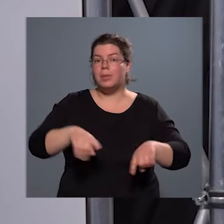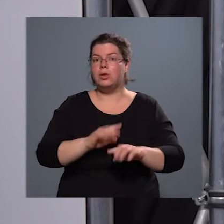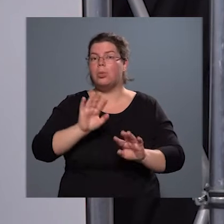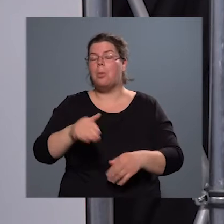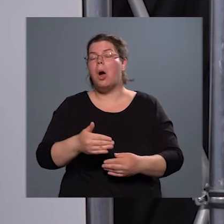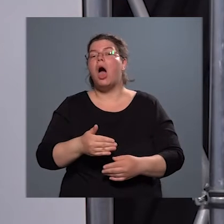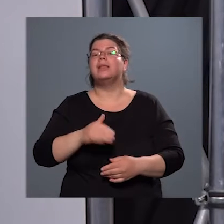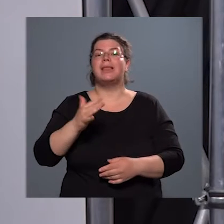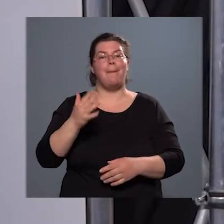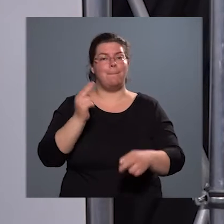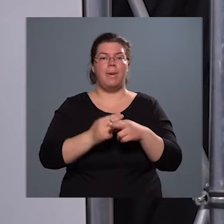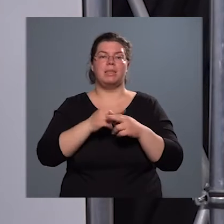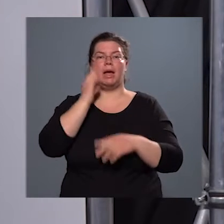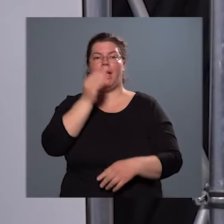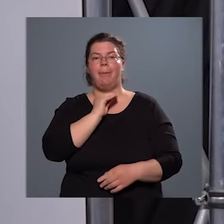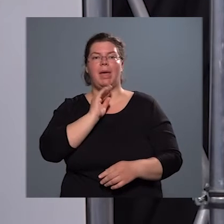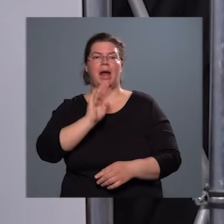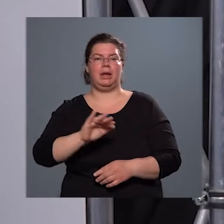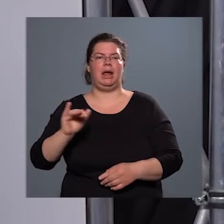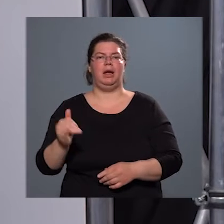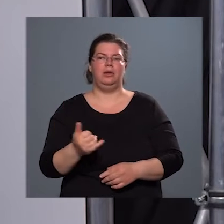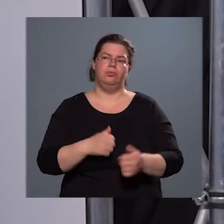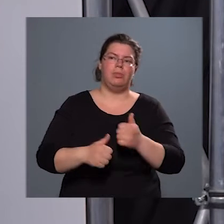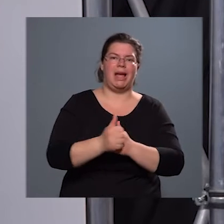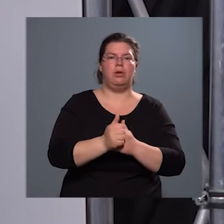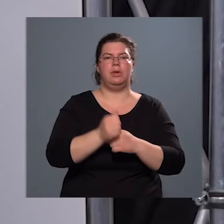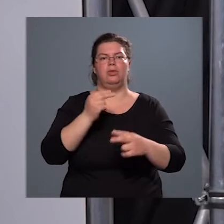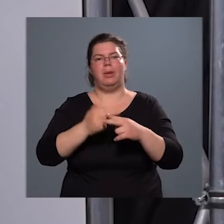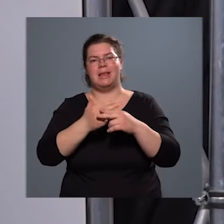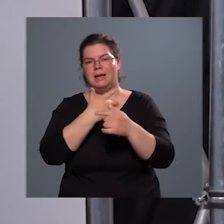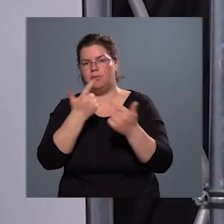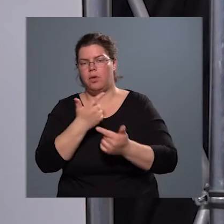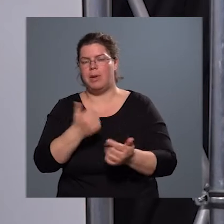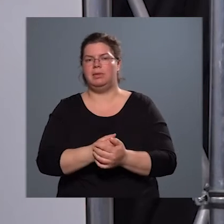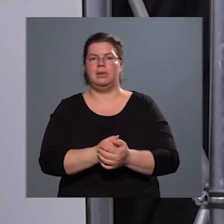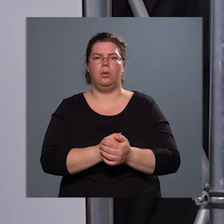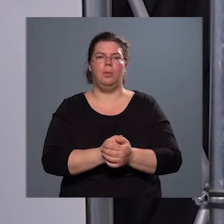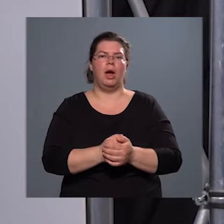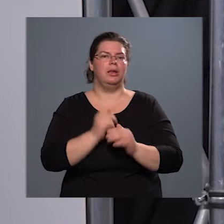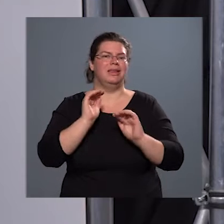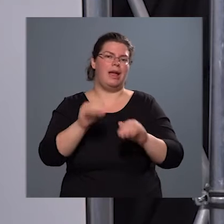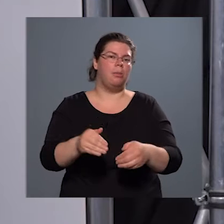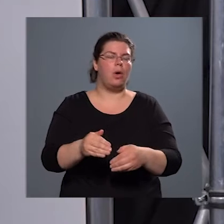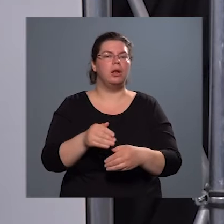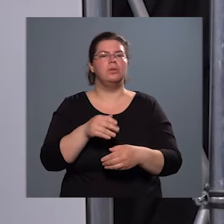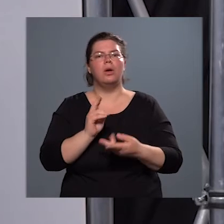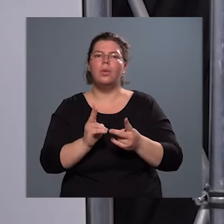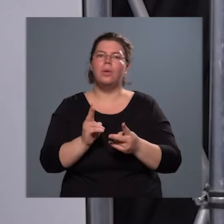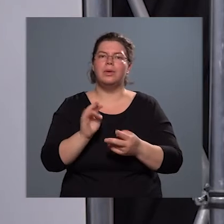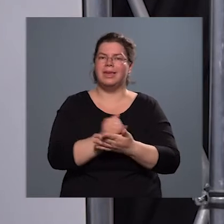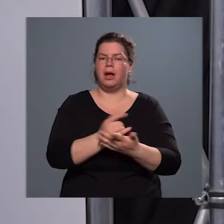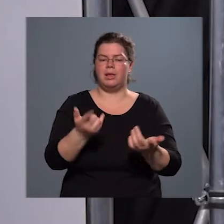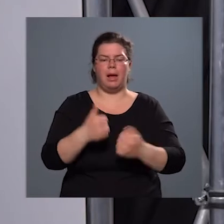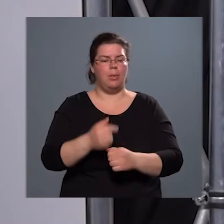betegemberek számára is megelőzésben, és egyéb beteg információban támogatva azt, hogy igazából a